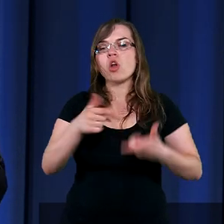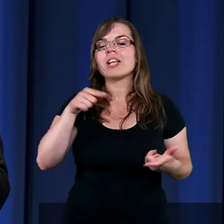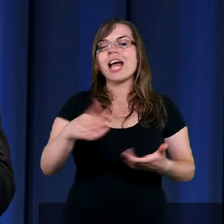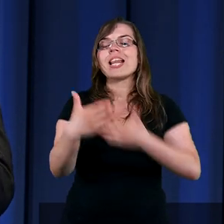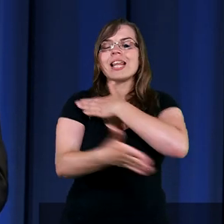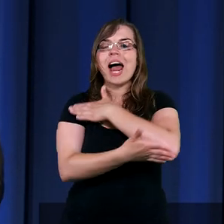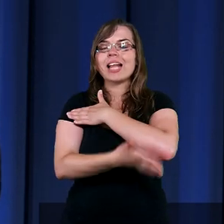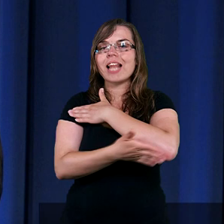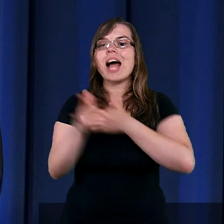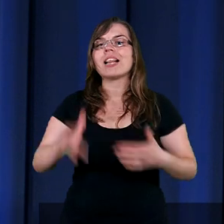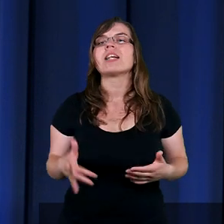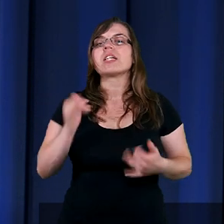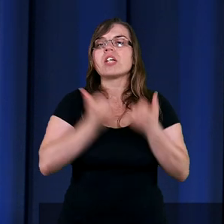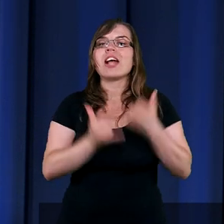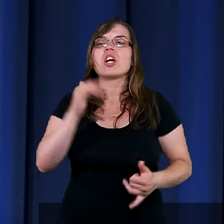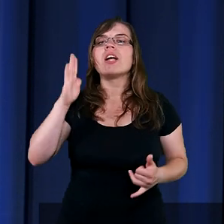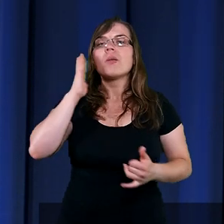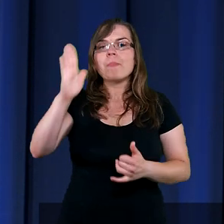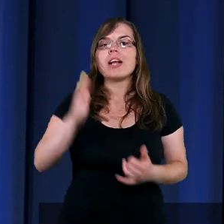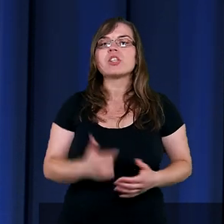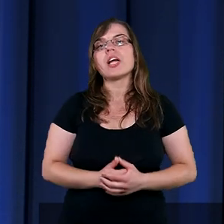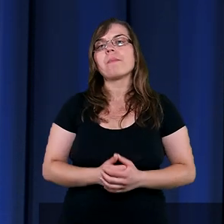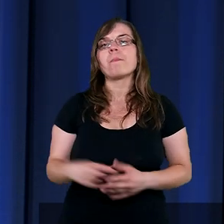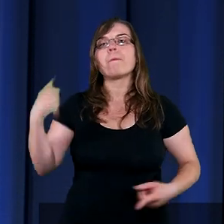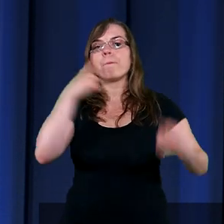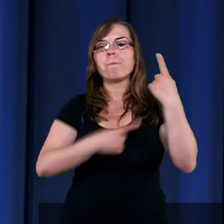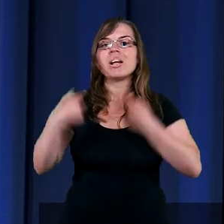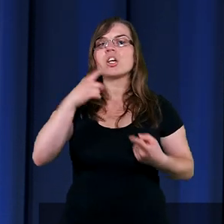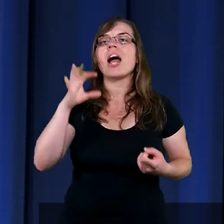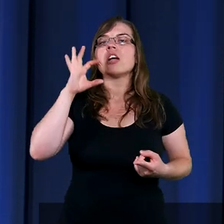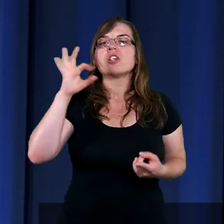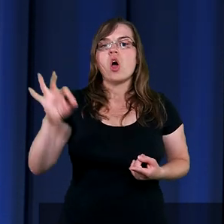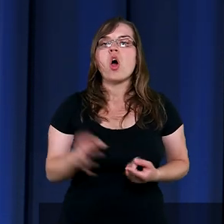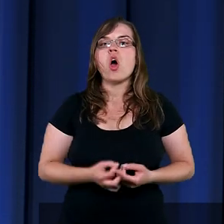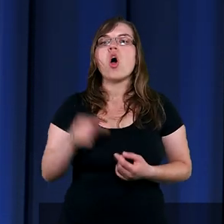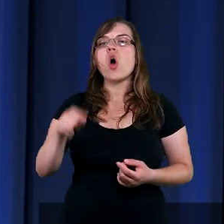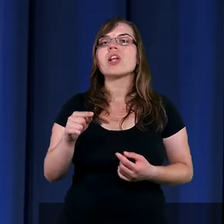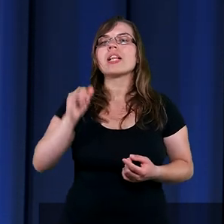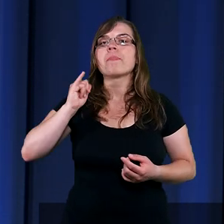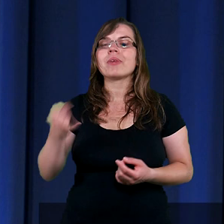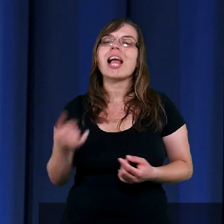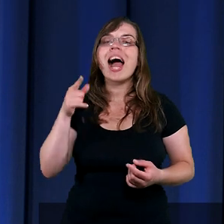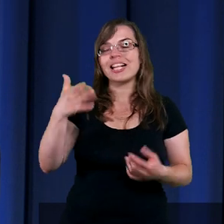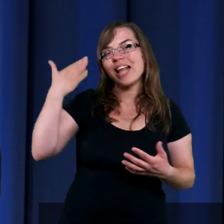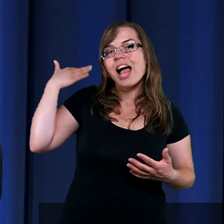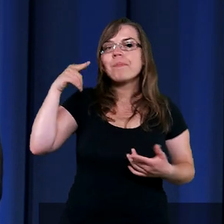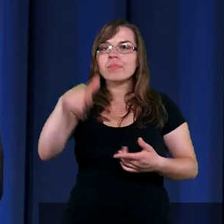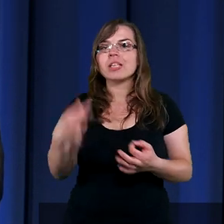zasady, jeżeli będziemy myśleć o tym, jak jest tam,